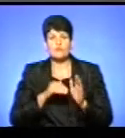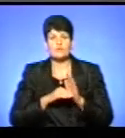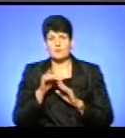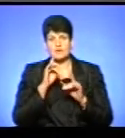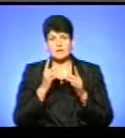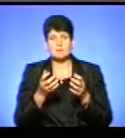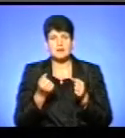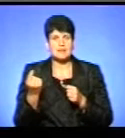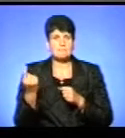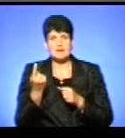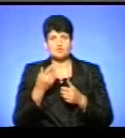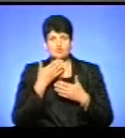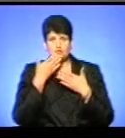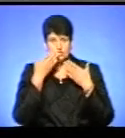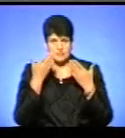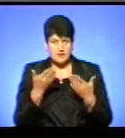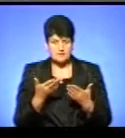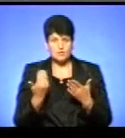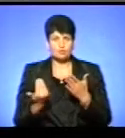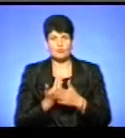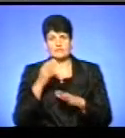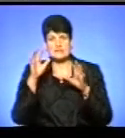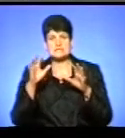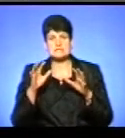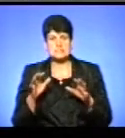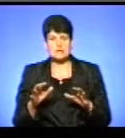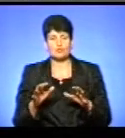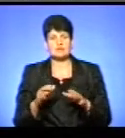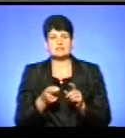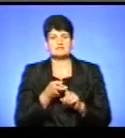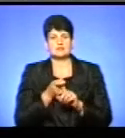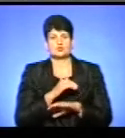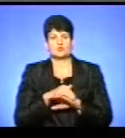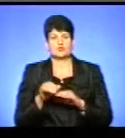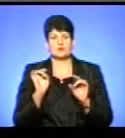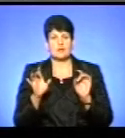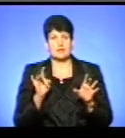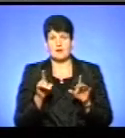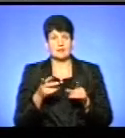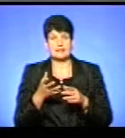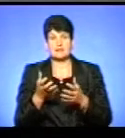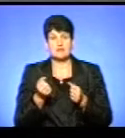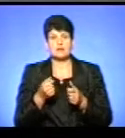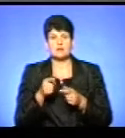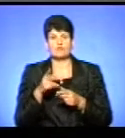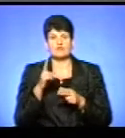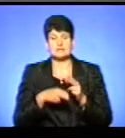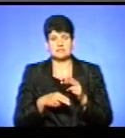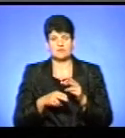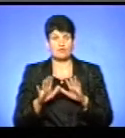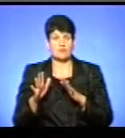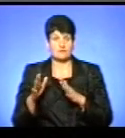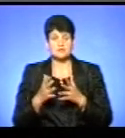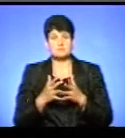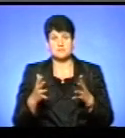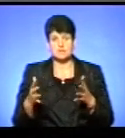Рада прийняла в першому читанні оновлений закон, який стосує зовнішньої реклами, але не прийняла я в остаточному варіанті, тобто, вже більше року